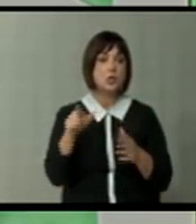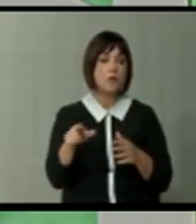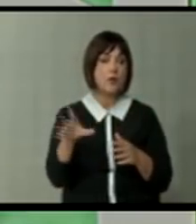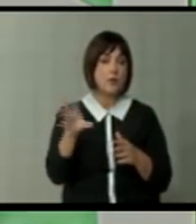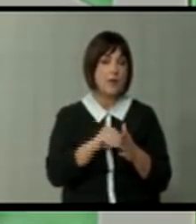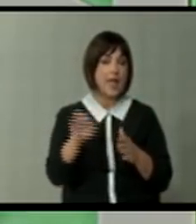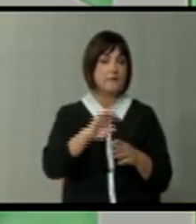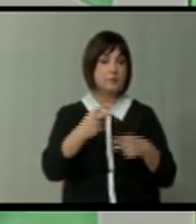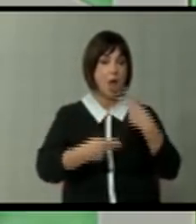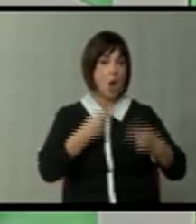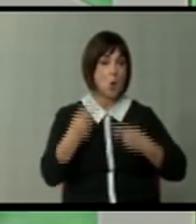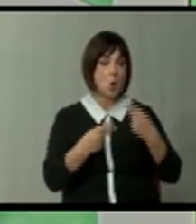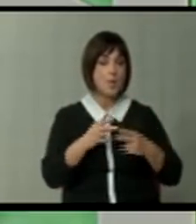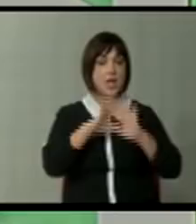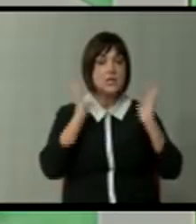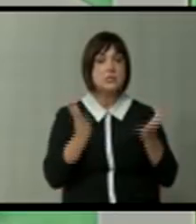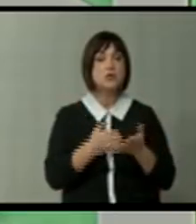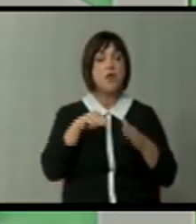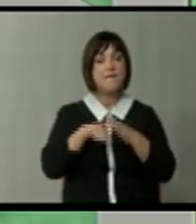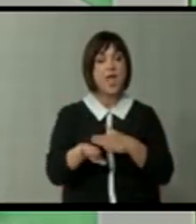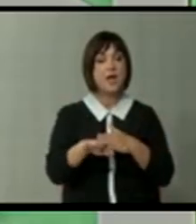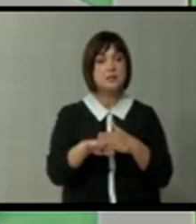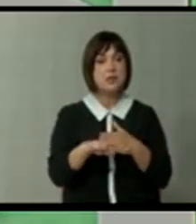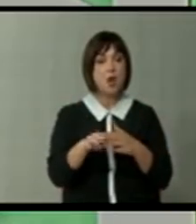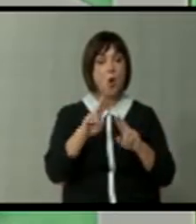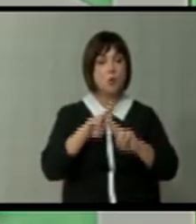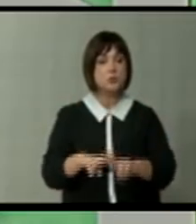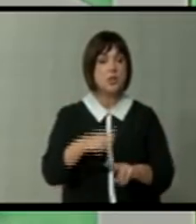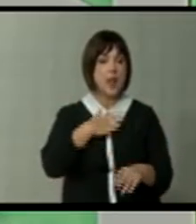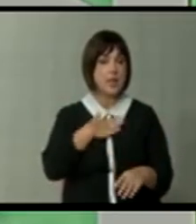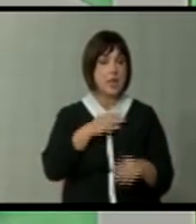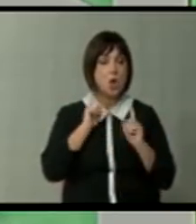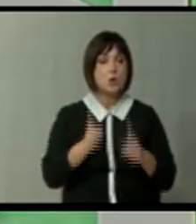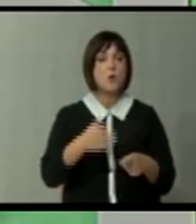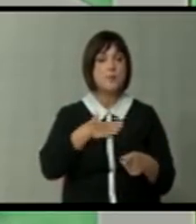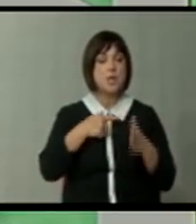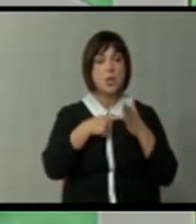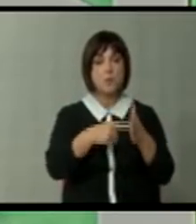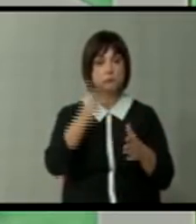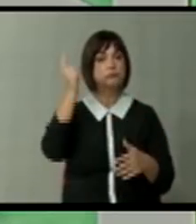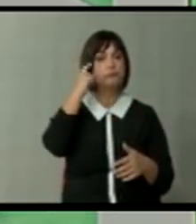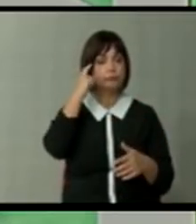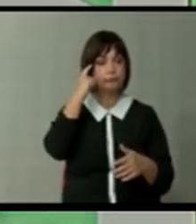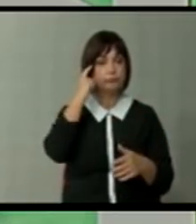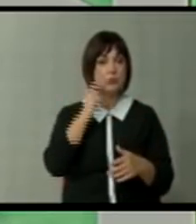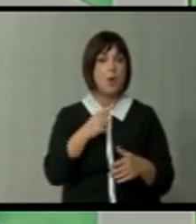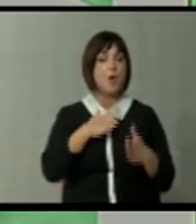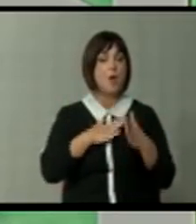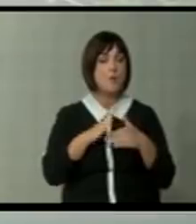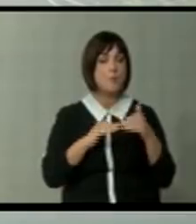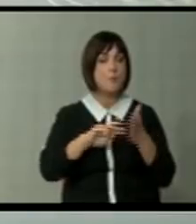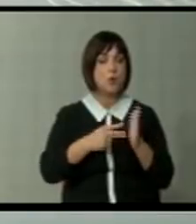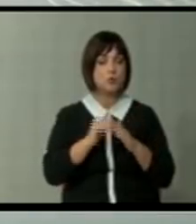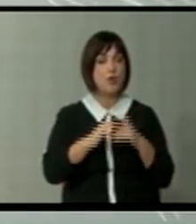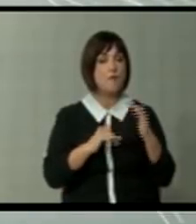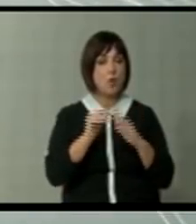АКИ од Европската комисија. Се што е внатре останува на нас ќе мора ние да покажеме зрелост и да го имплементираме сето това. Мора